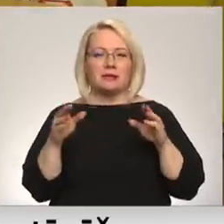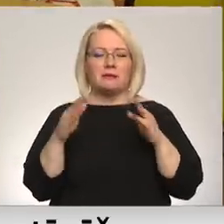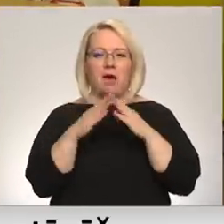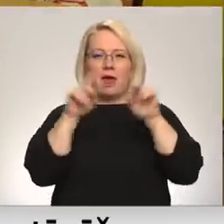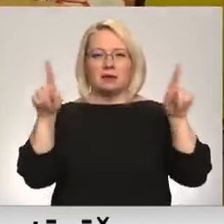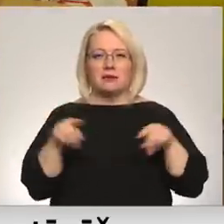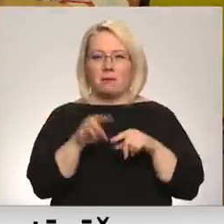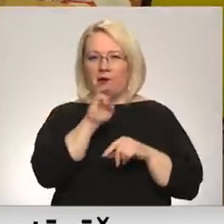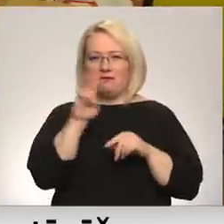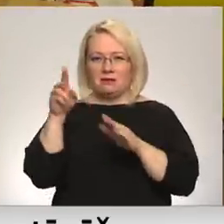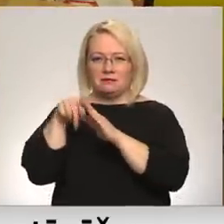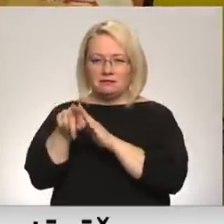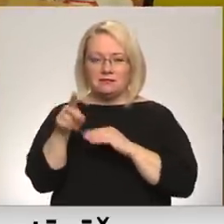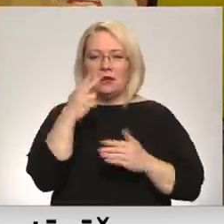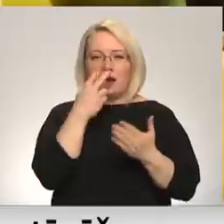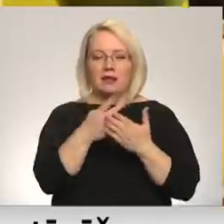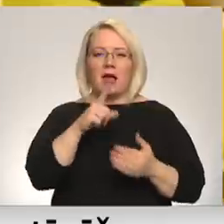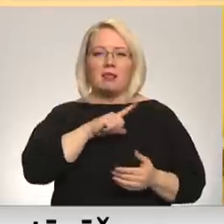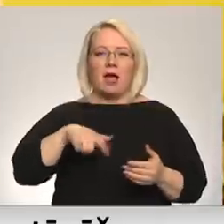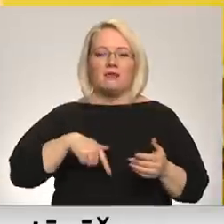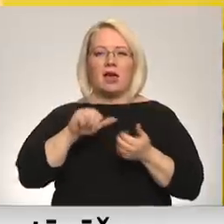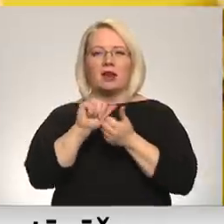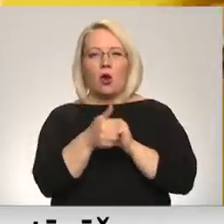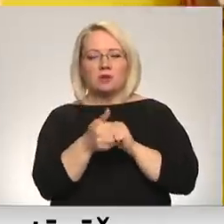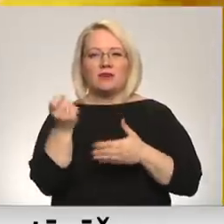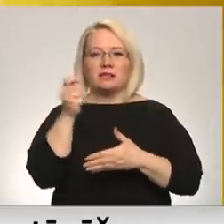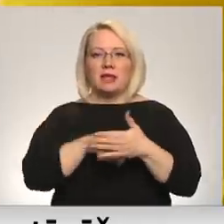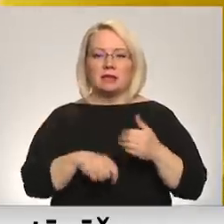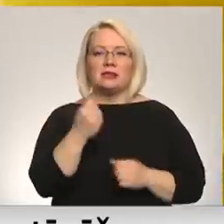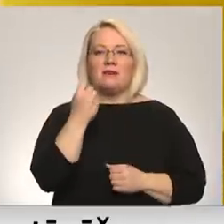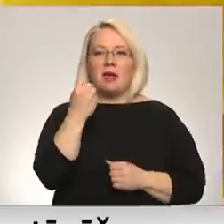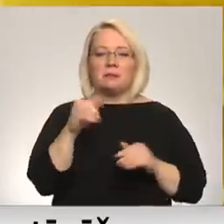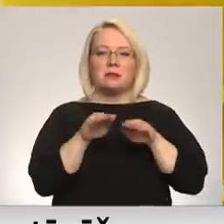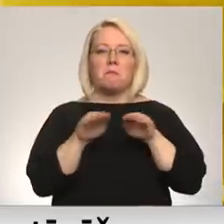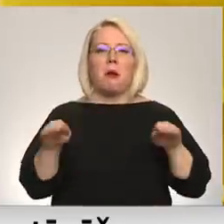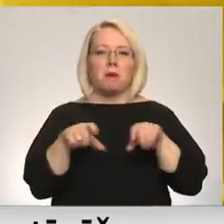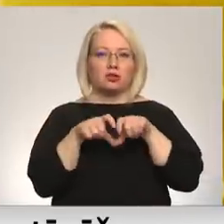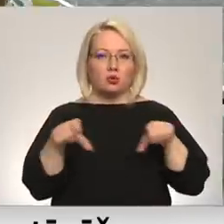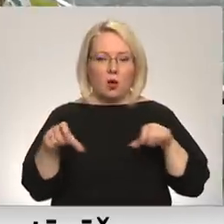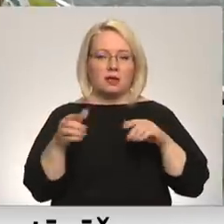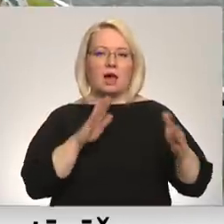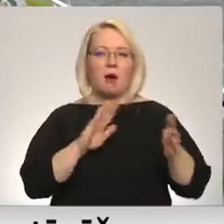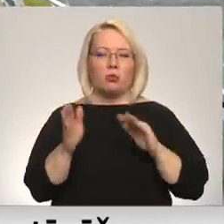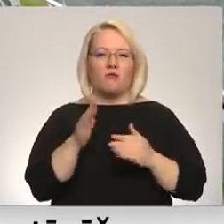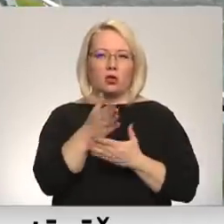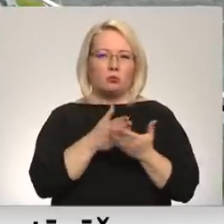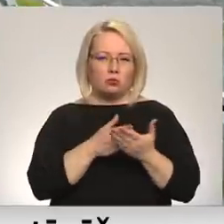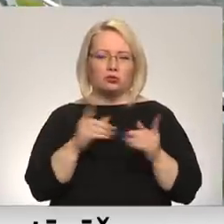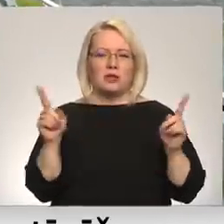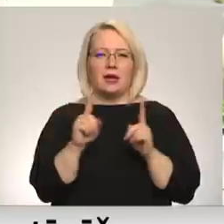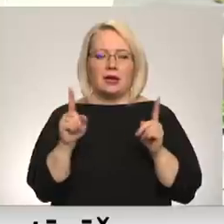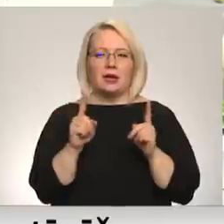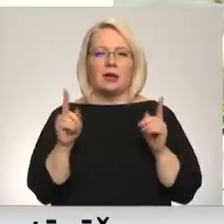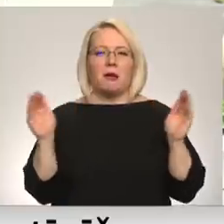lapā liecina, ka pērnu Latvijā reorganizētas vai slēgtas 11 pamatskolas. Apmēram pusinotām atrodas